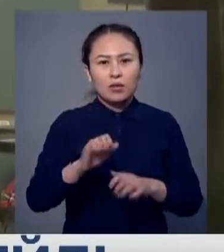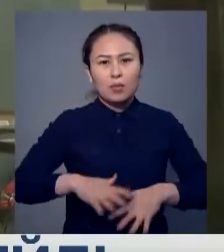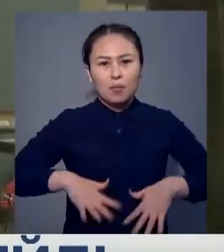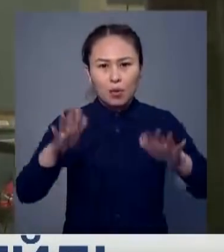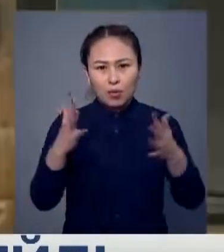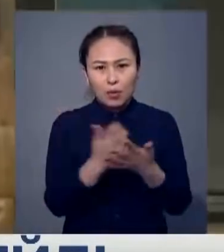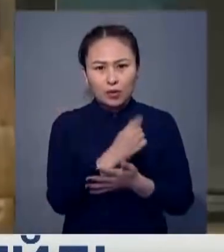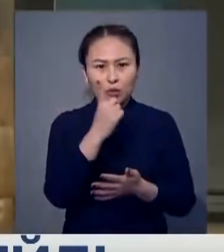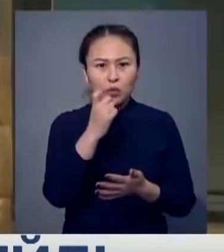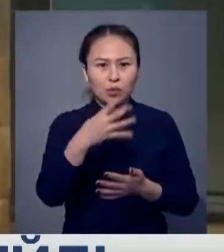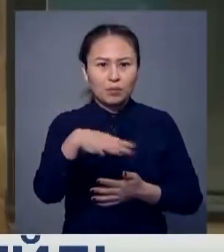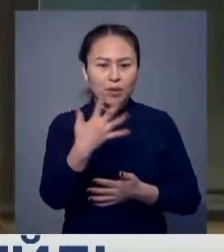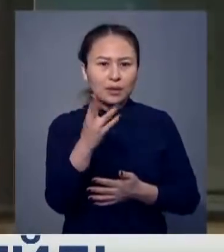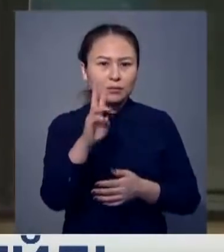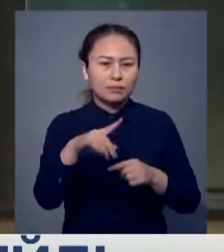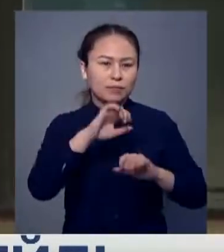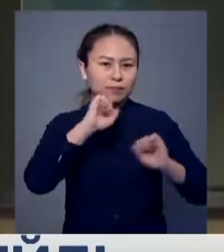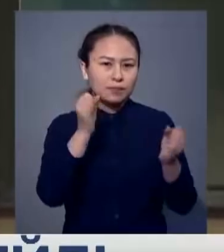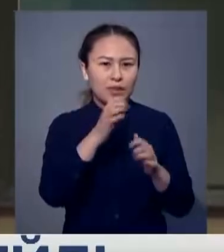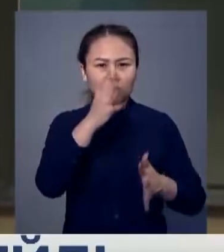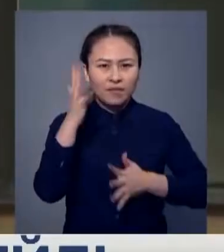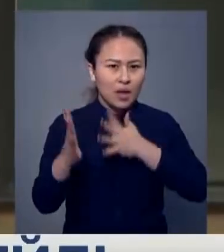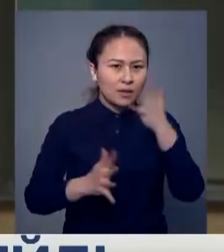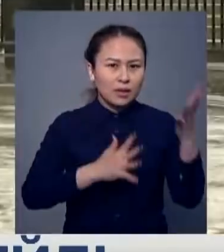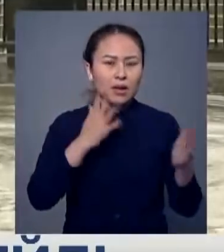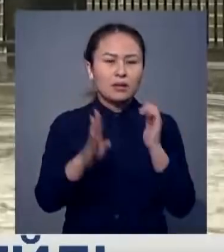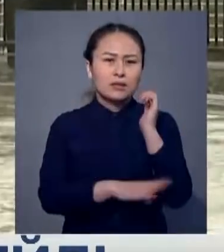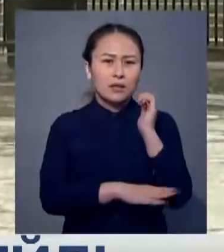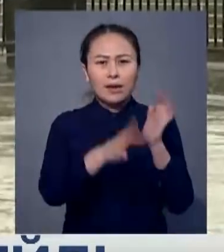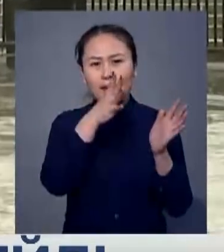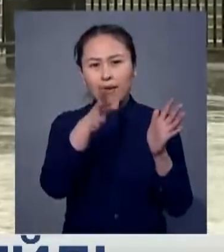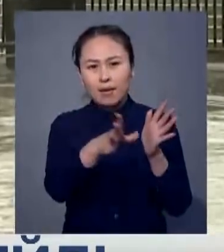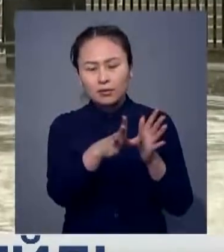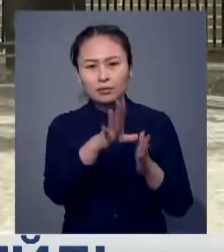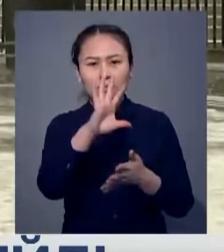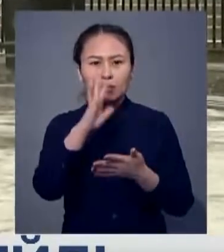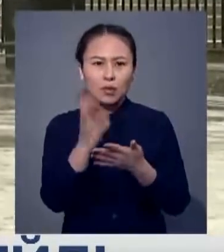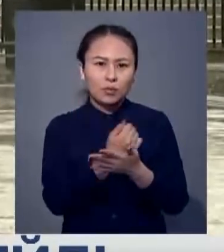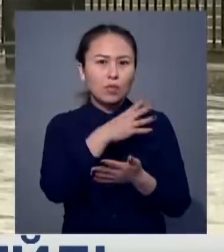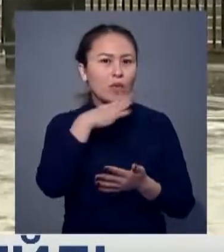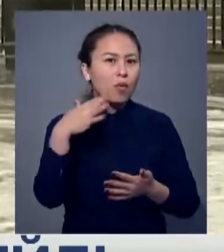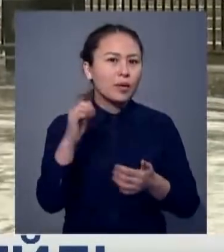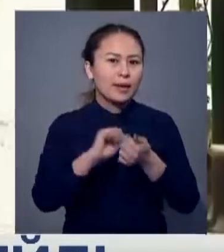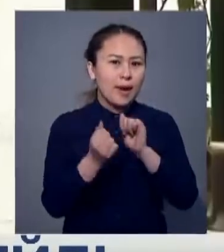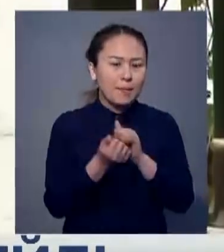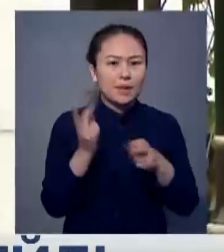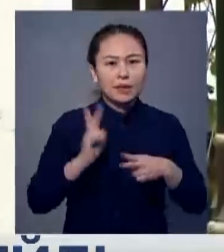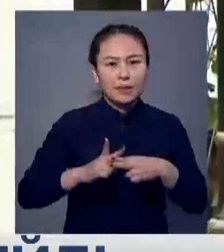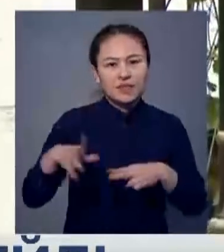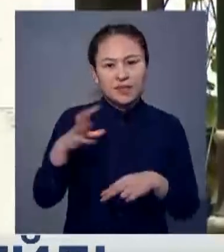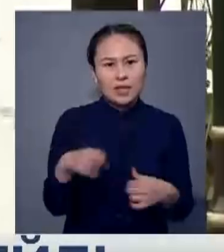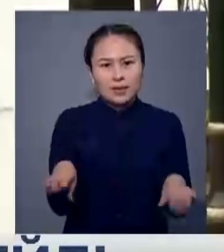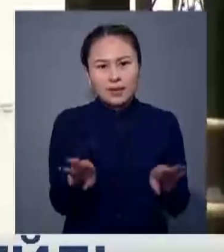145 шақырым жылдамдық пен соққан жел, талдар мен электр бағаналарын құла атып көптеген тас және темір жолдар